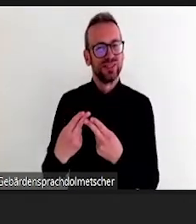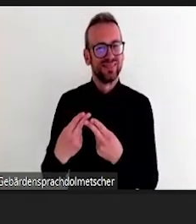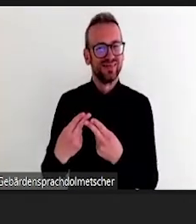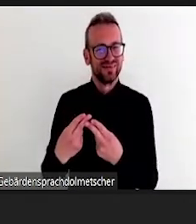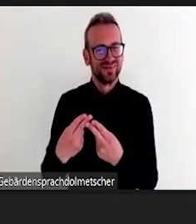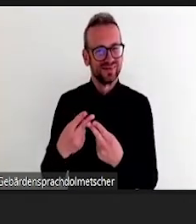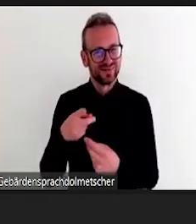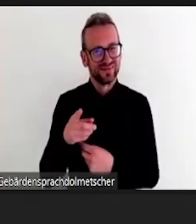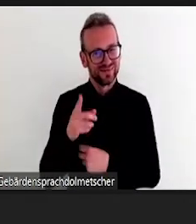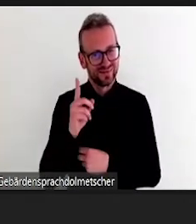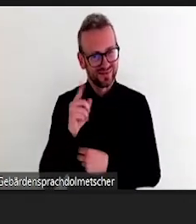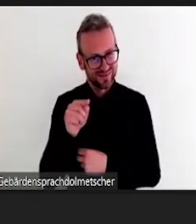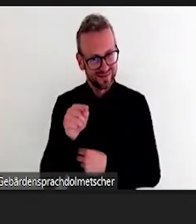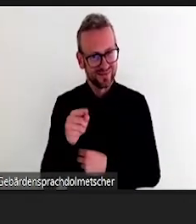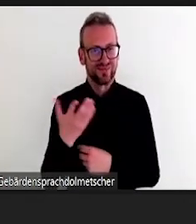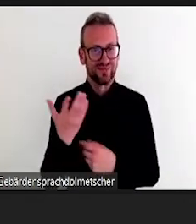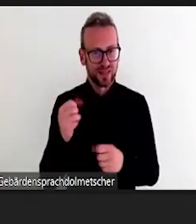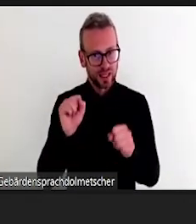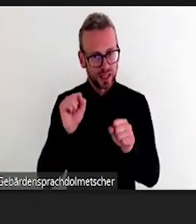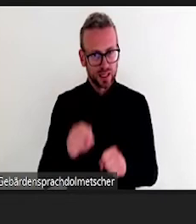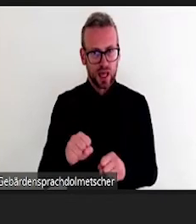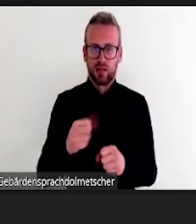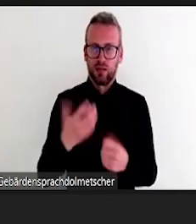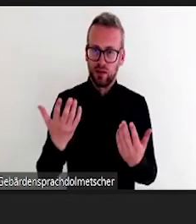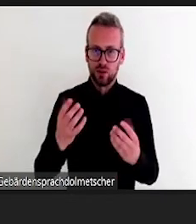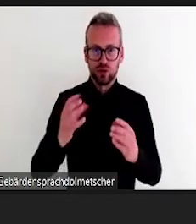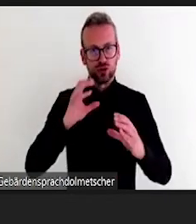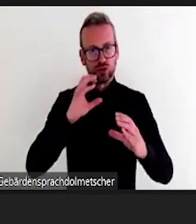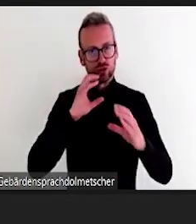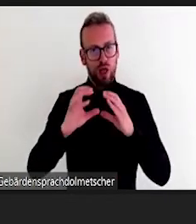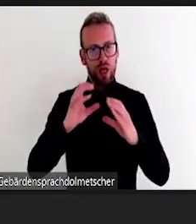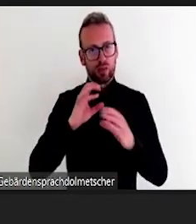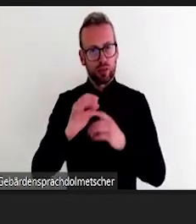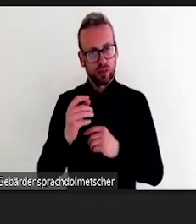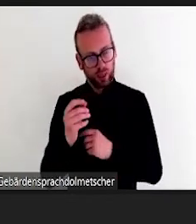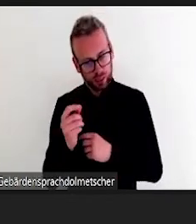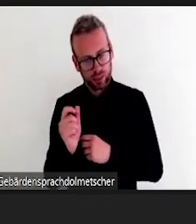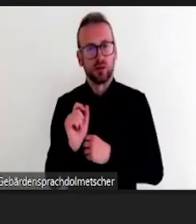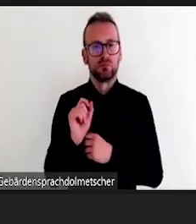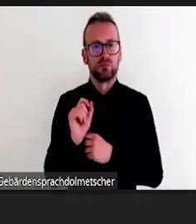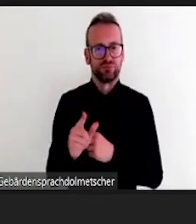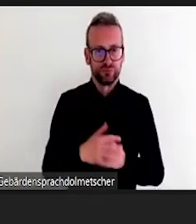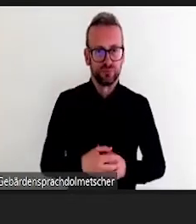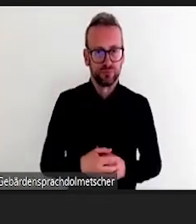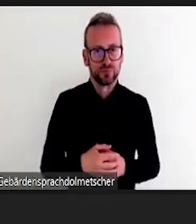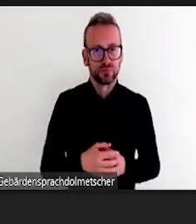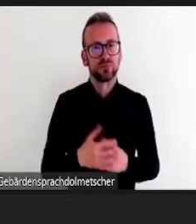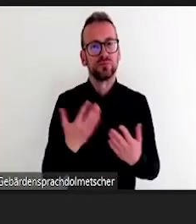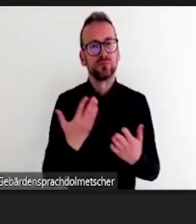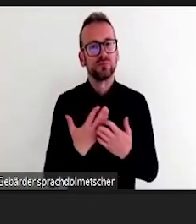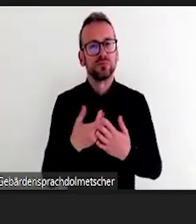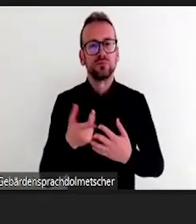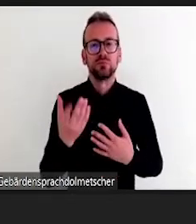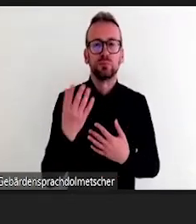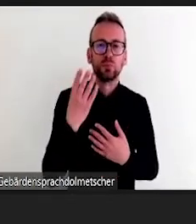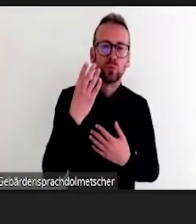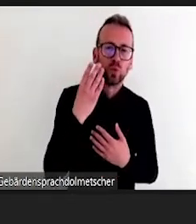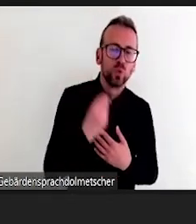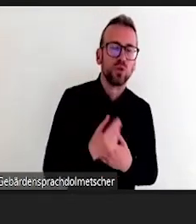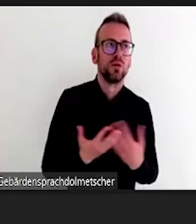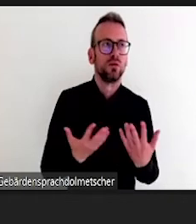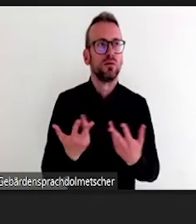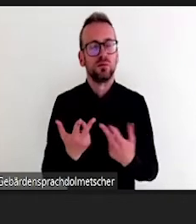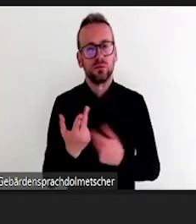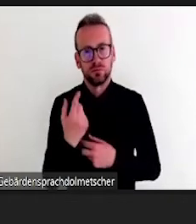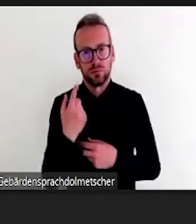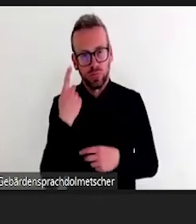Ich habe Ihnen noch so zwei Links hier hingestellt. Die werde ich jetzt aus technischen, praktischen Gründen jetzt auch nicht aufrufen. Aber das